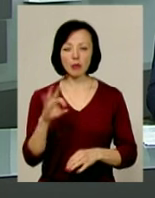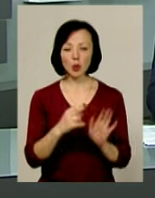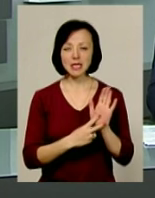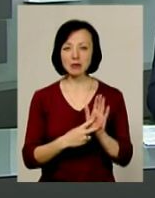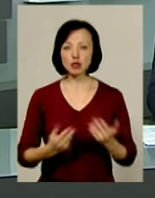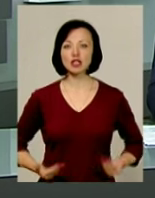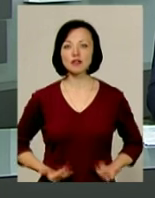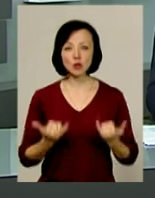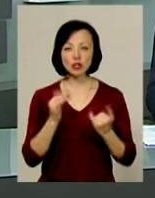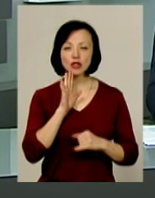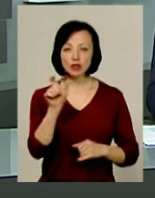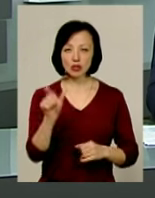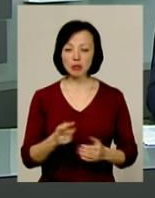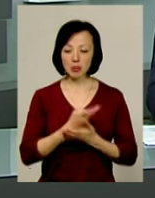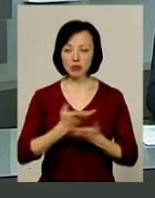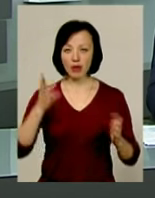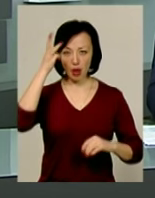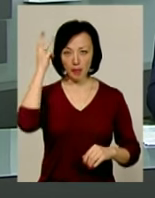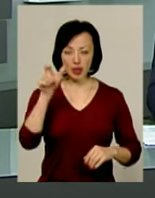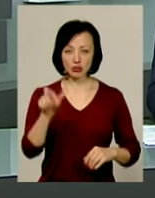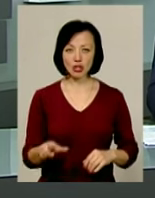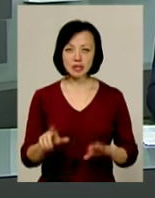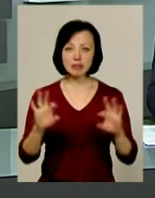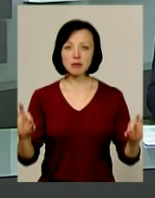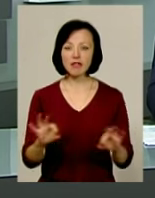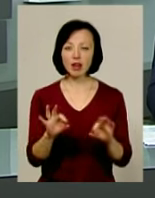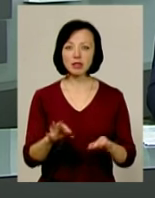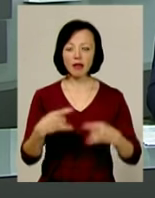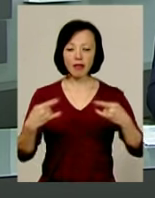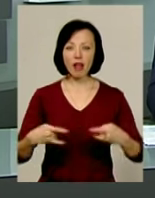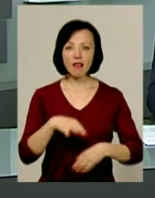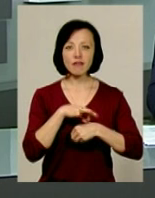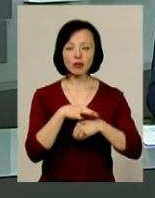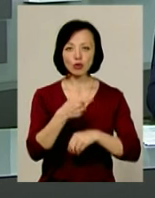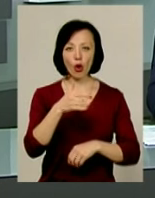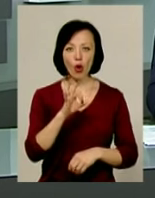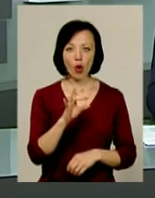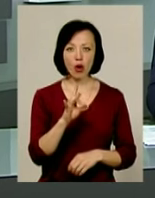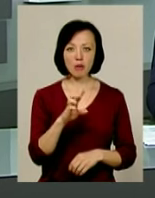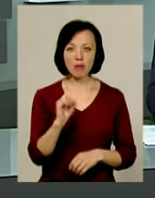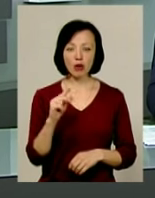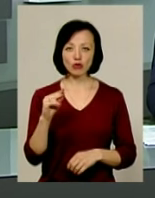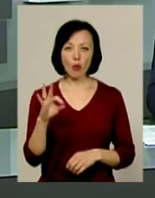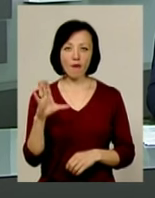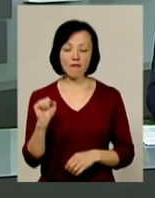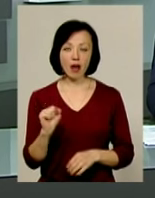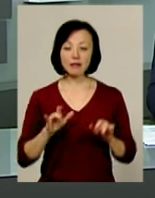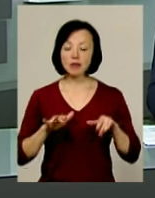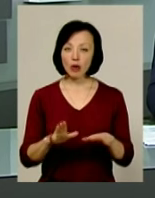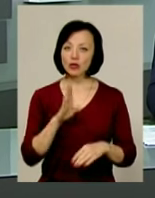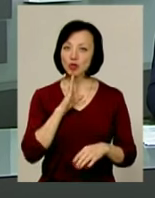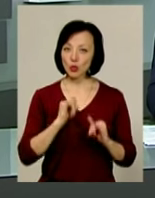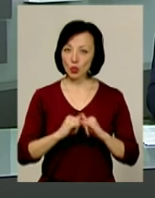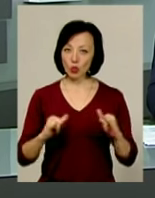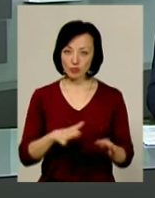життів сучасної жінки презентувала хмельничанка, співачка і телеведуча Ольга Горбачова. На пізнавальному заході із жіночого